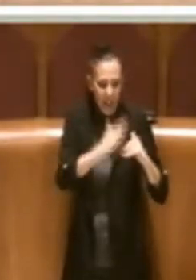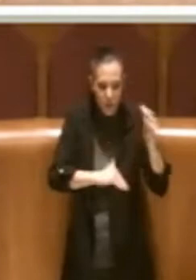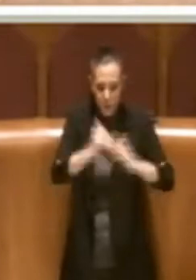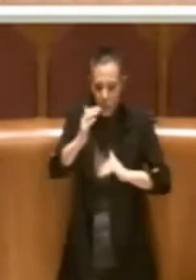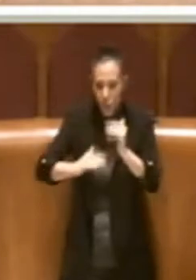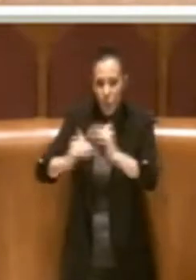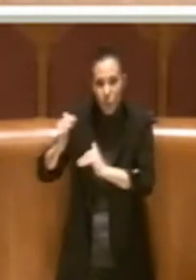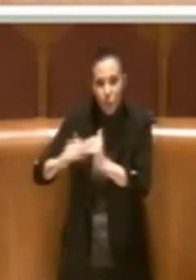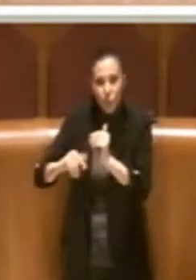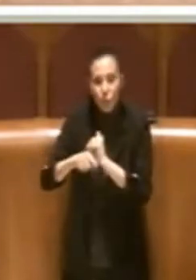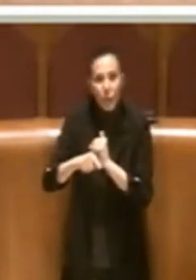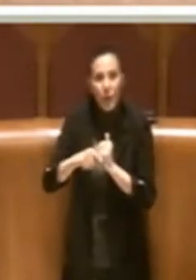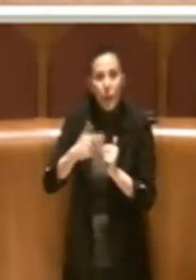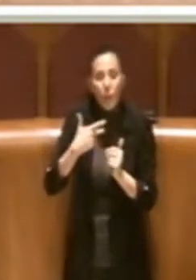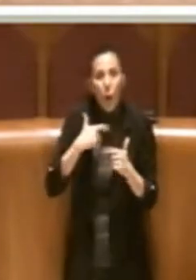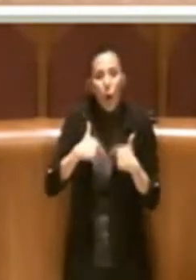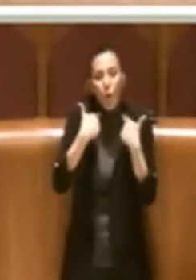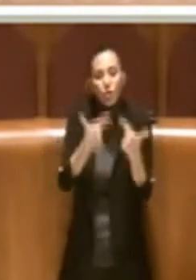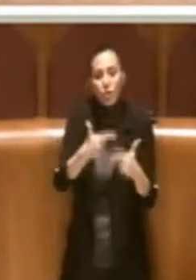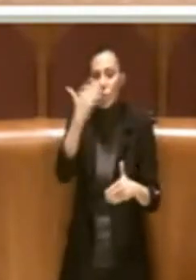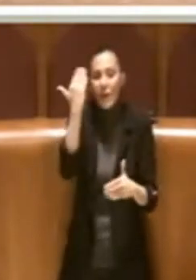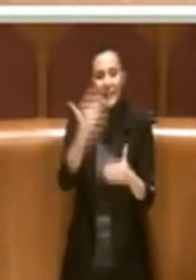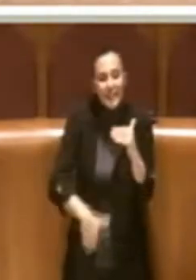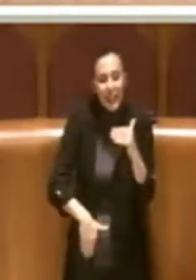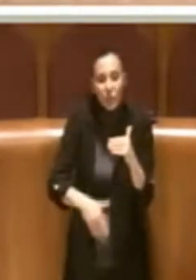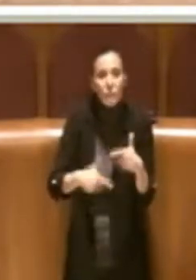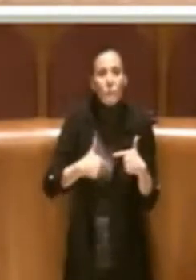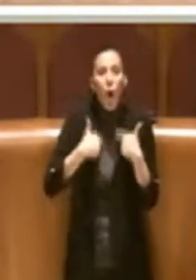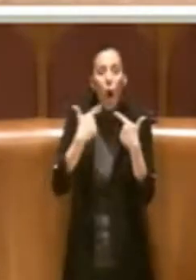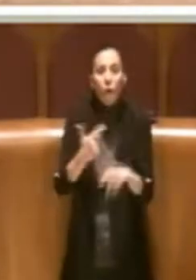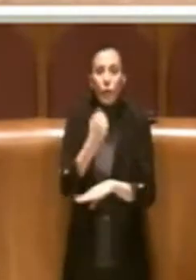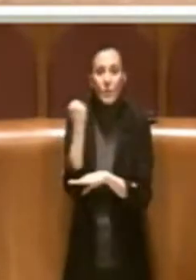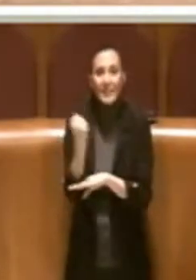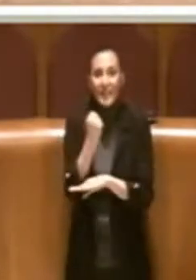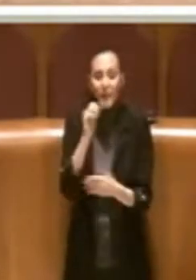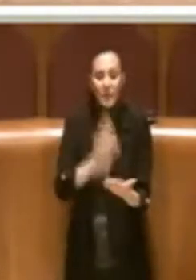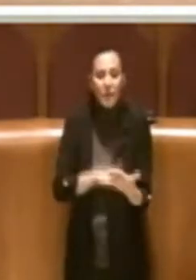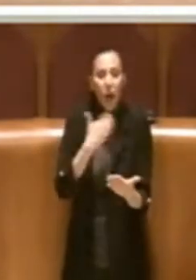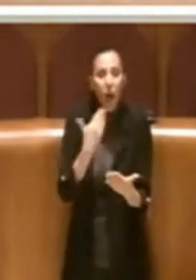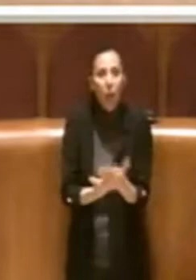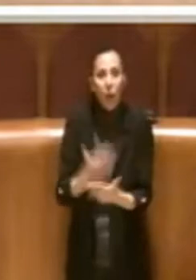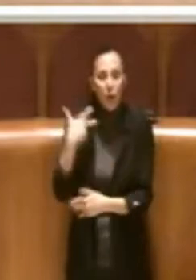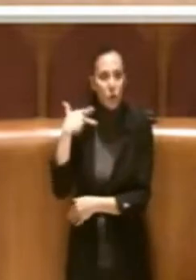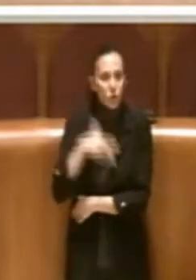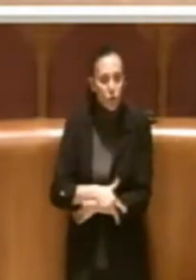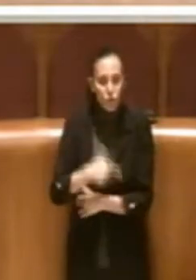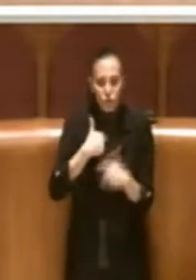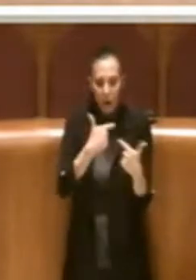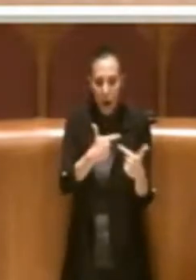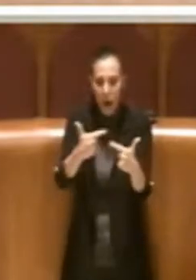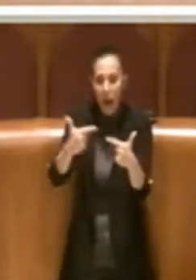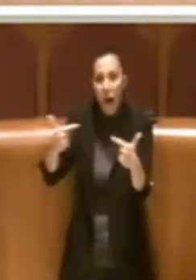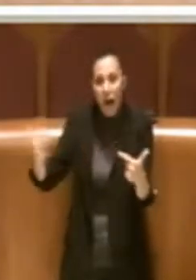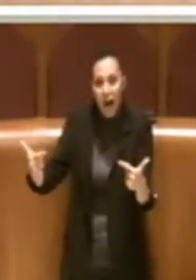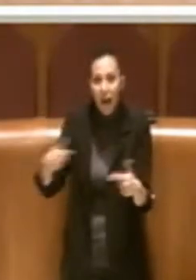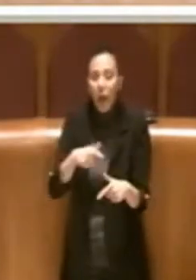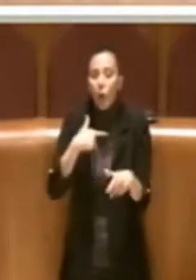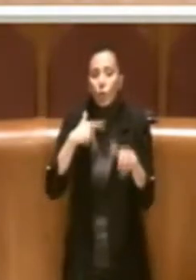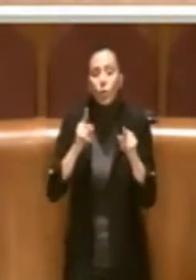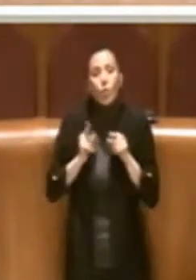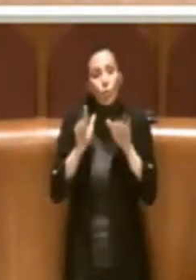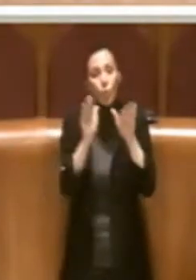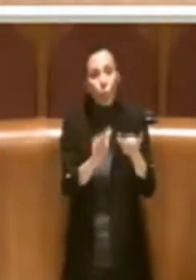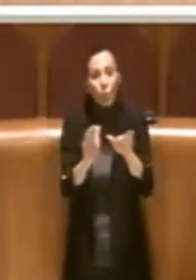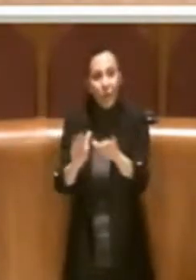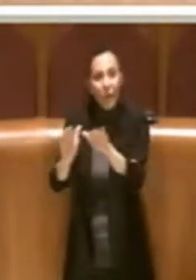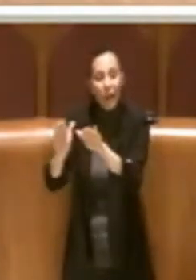concessione scaduta ma che offrono un servizio che ha un valore dal punto di vista sociale. Sono strutture che devono essere tutelate e